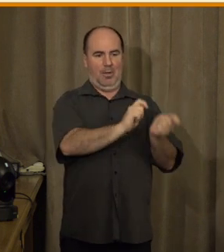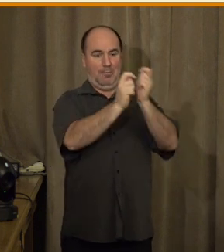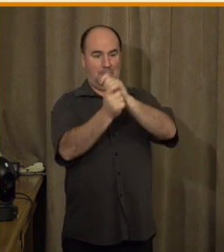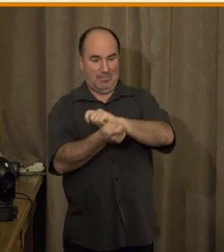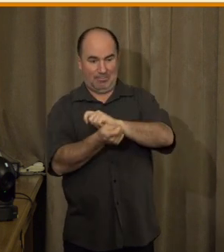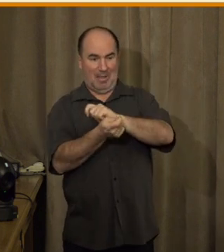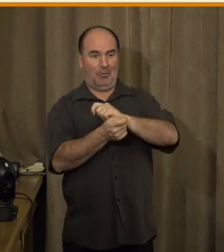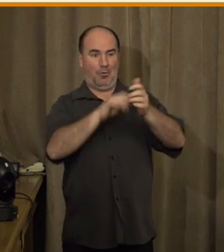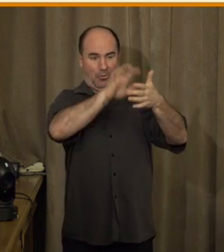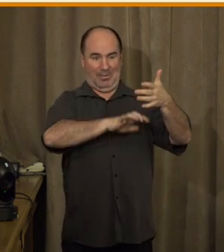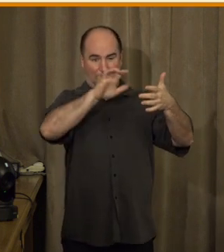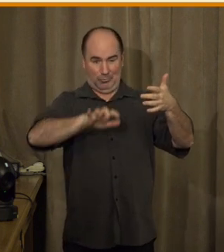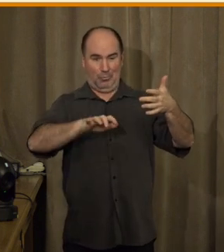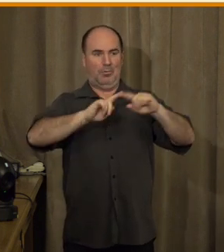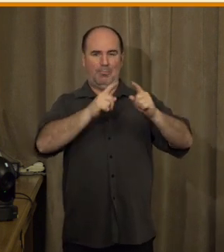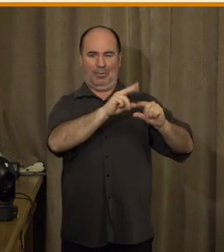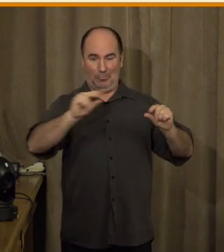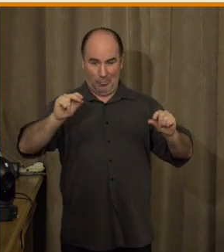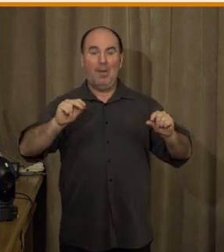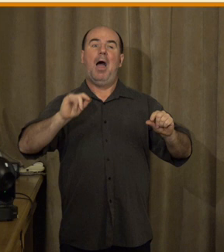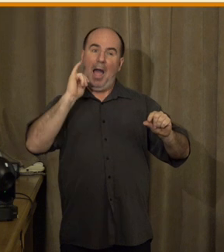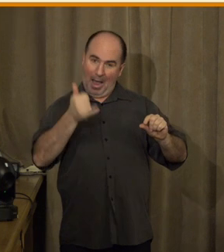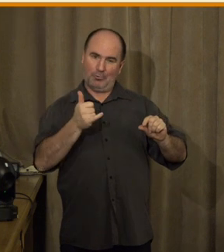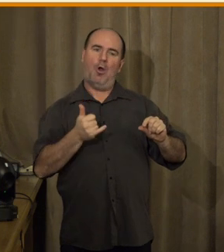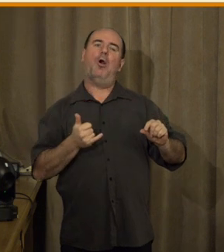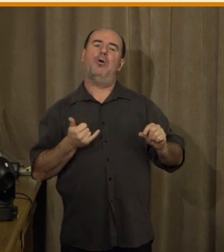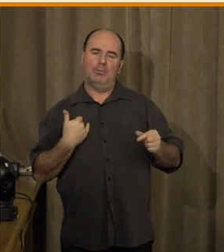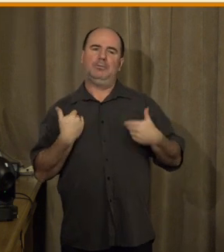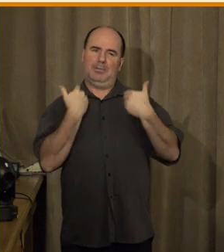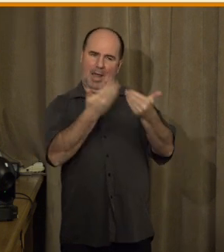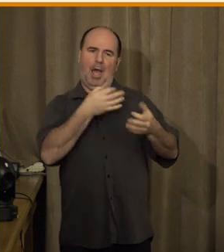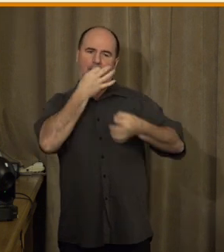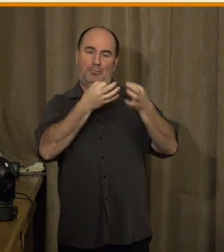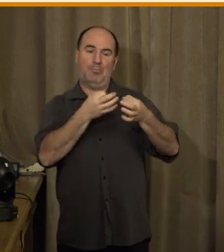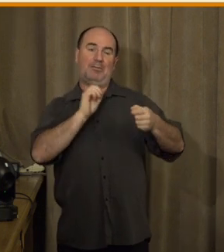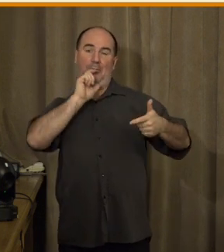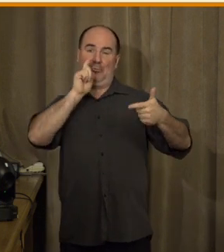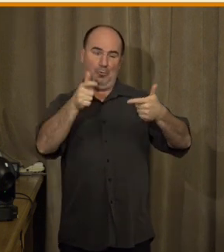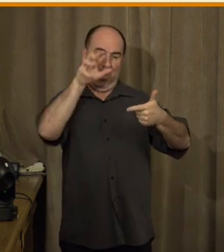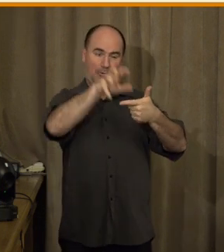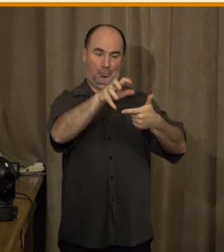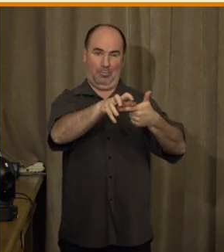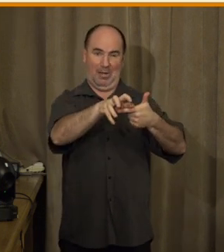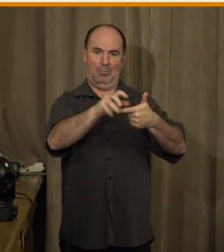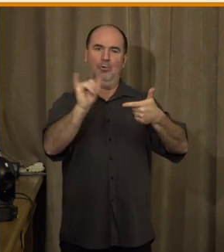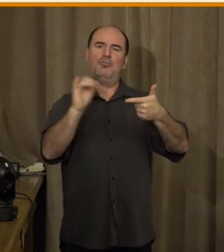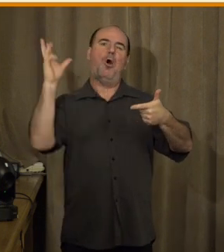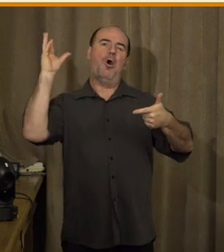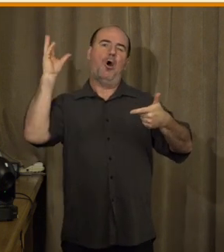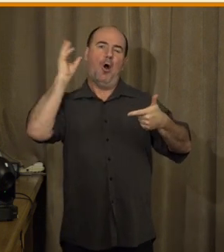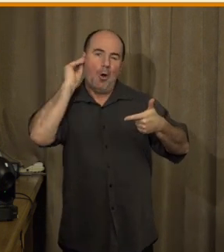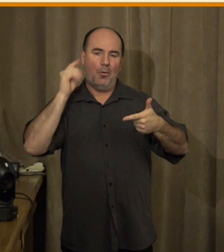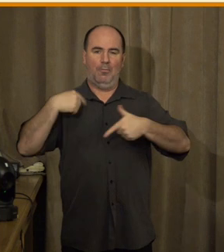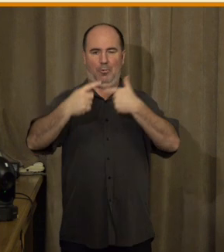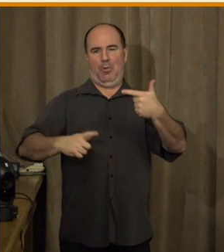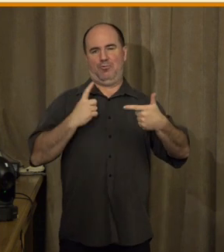poslouží jiné skupině osob se sluchovým postižením. Těm, kteří o sluch přišli v průběhu života, nebo kteří slyší